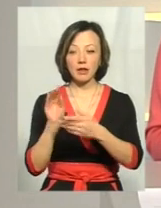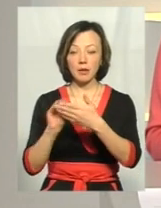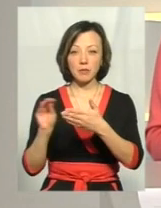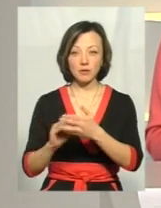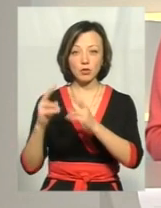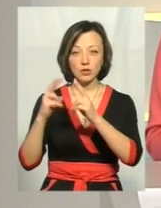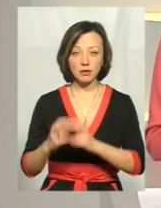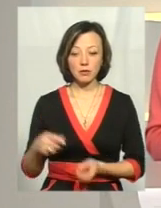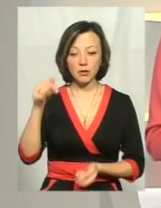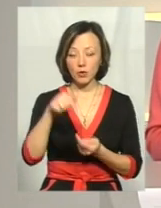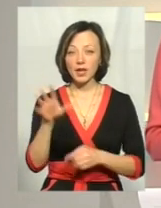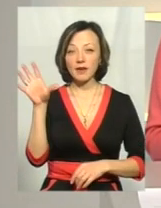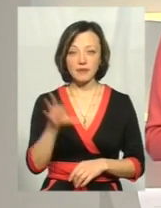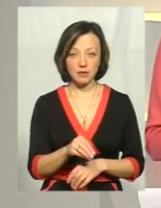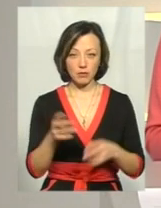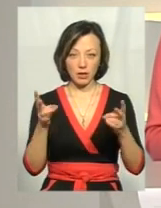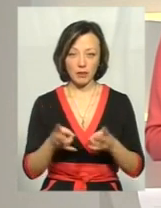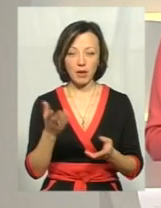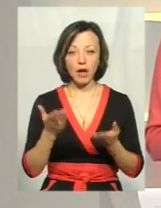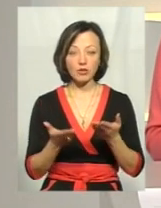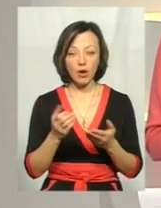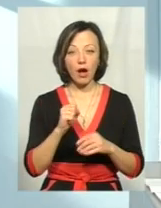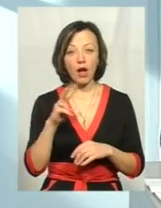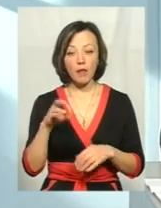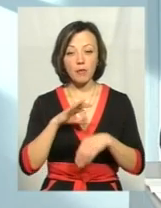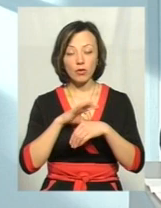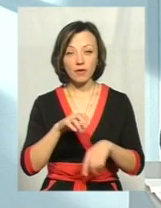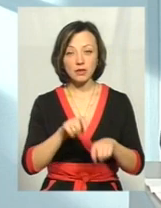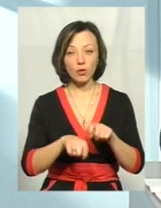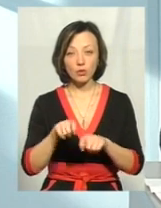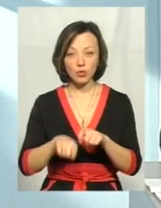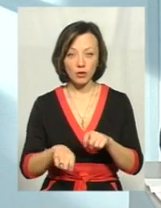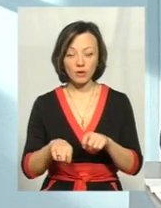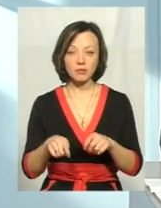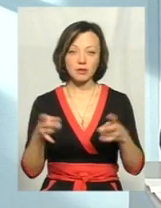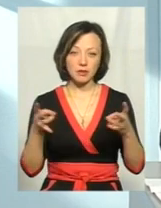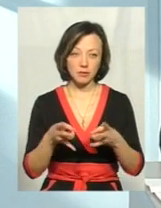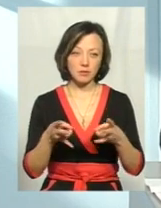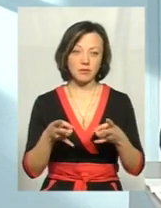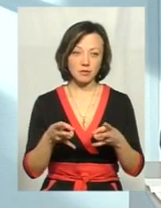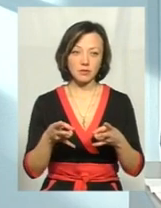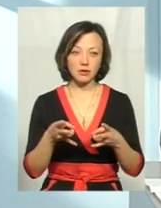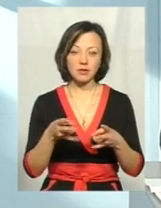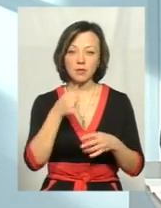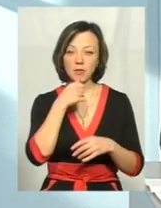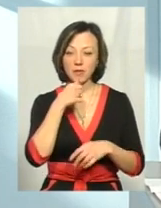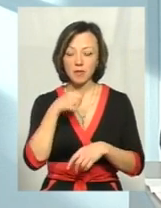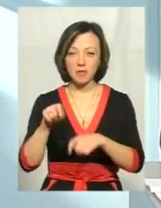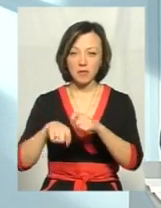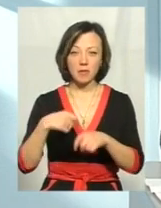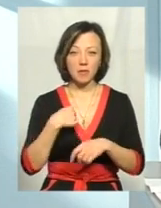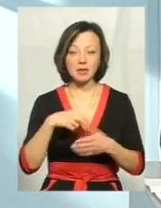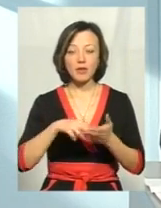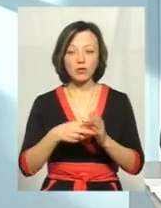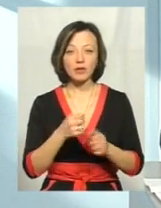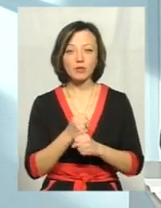то вона підходить для всіх потреб. Але провести контрольні заміри, необхідно провести контрольні заміри, відібрати проби ці води. Ми це